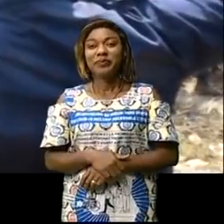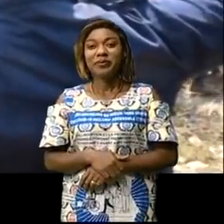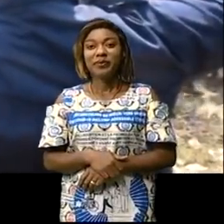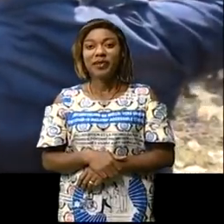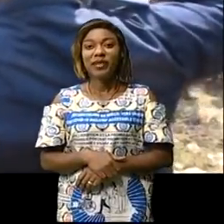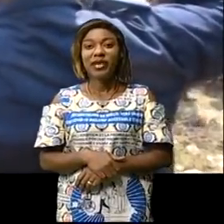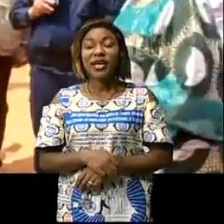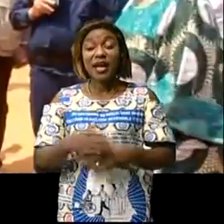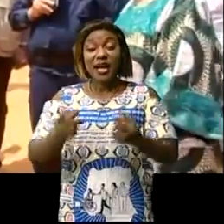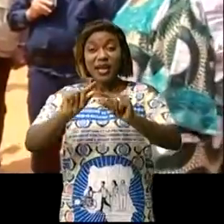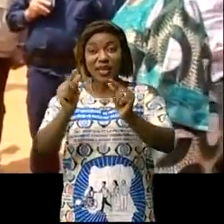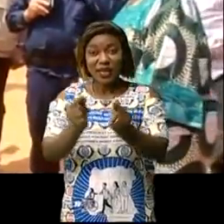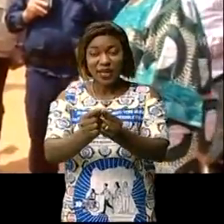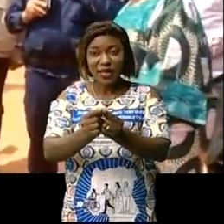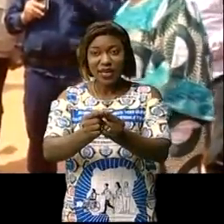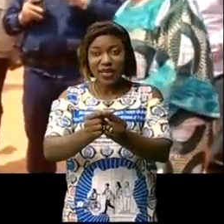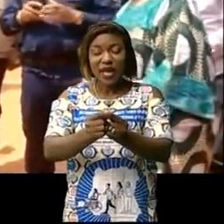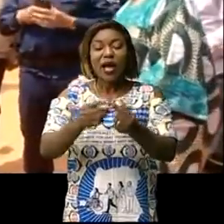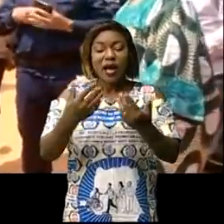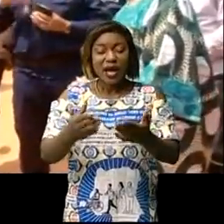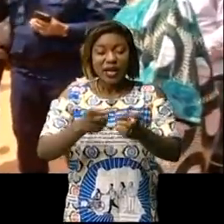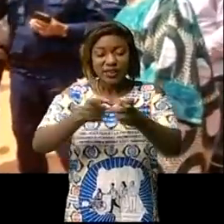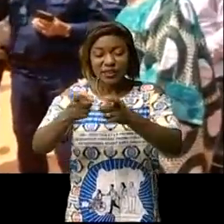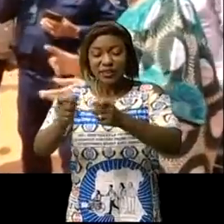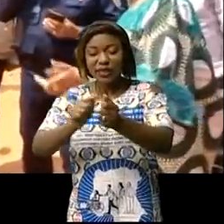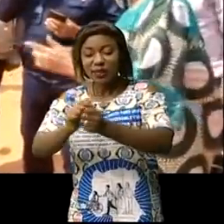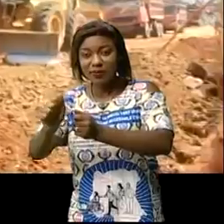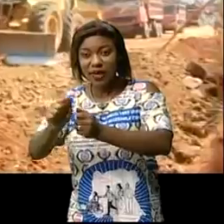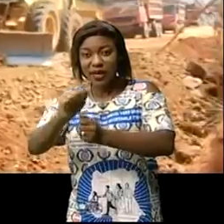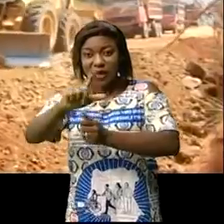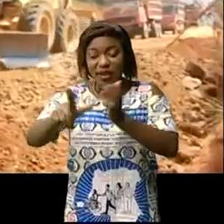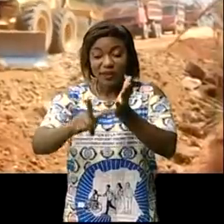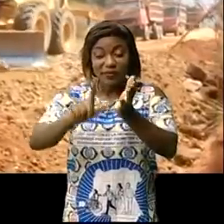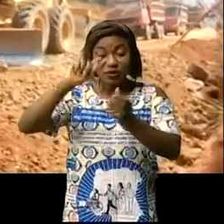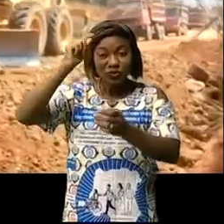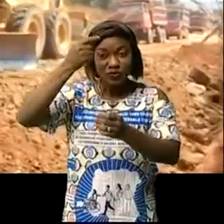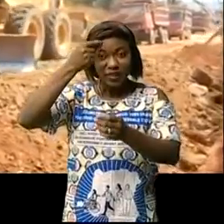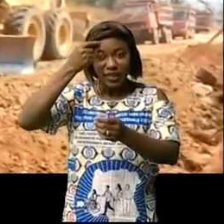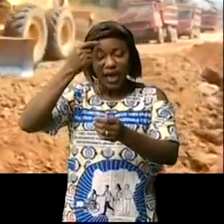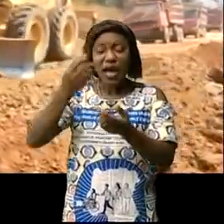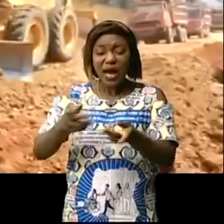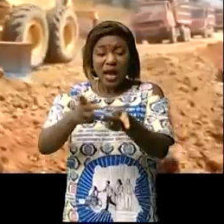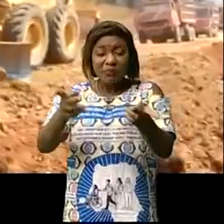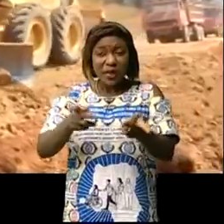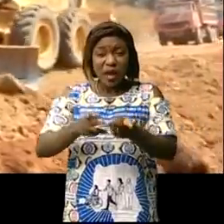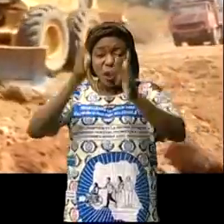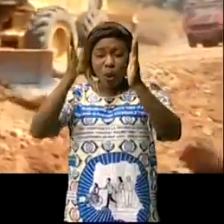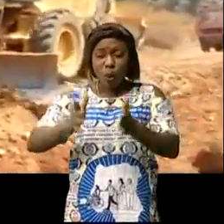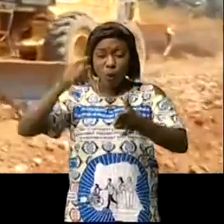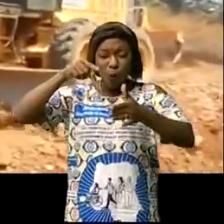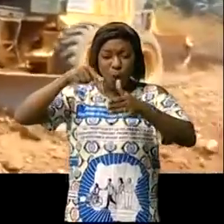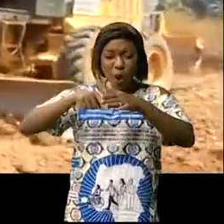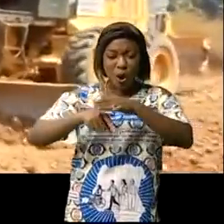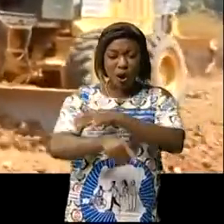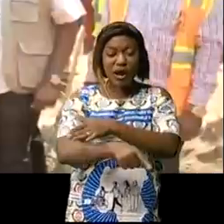L'équipe conduite par la gouverneure de province intérimaire Jeannette Longa Moussamba a visité l'endroit où étaient le redoutable les ravins rambléés par l'office des